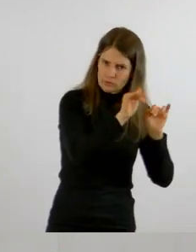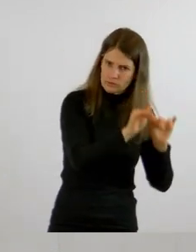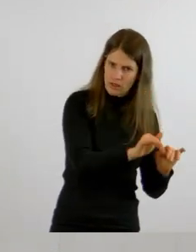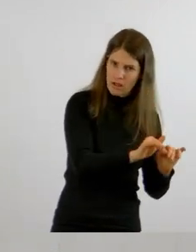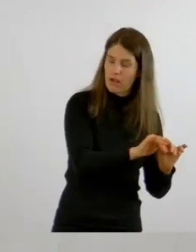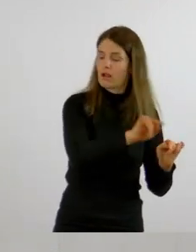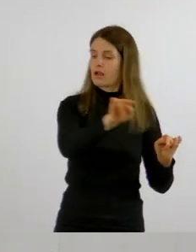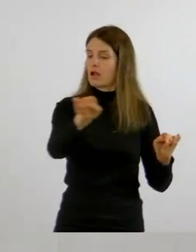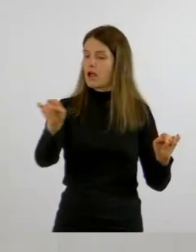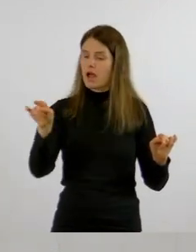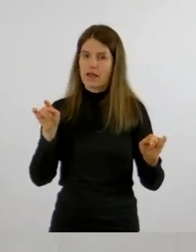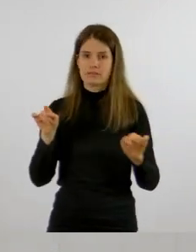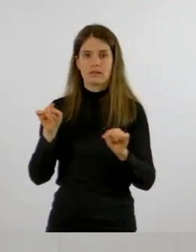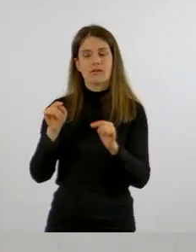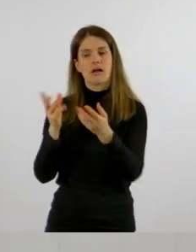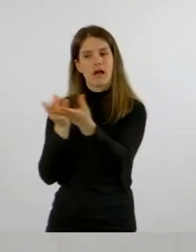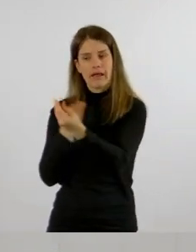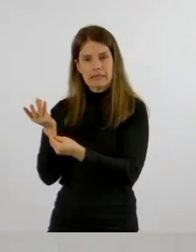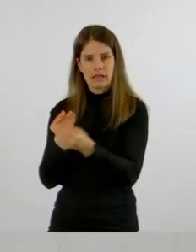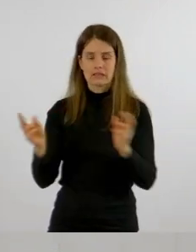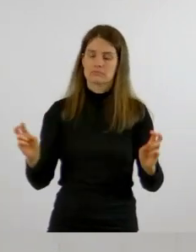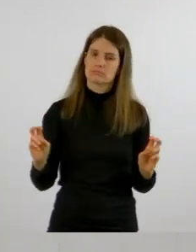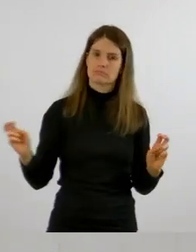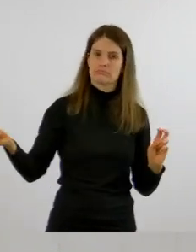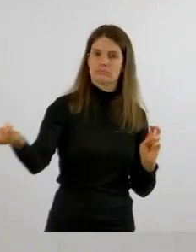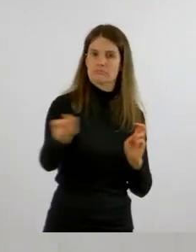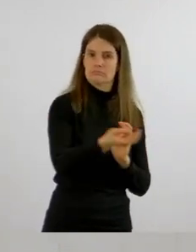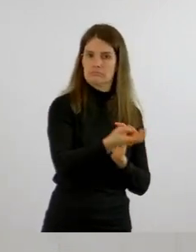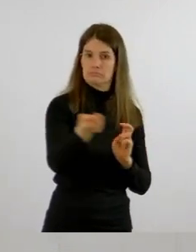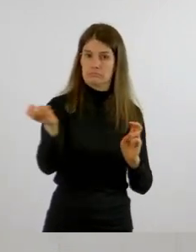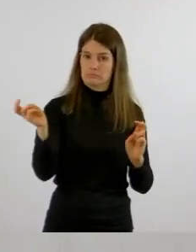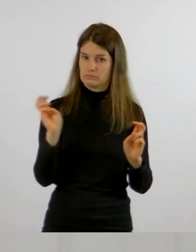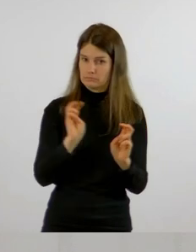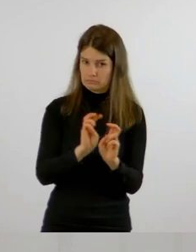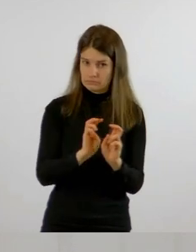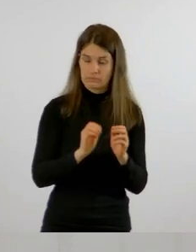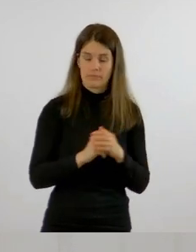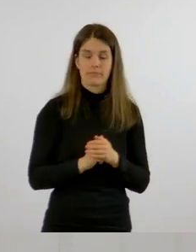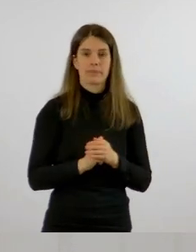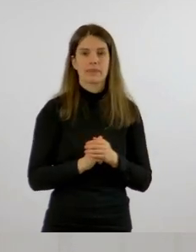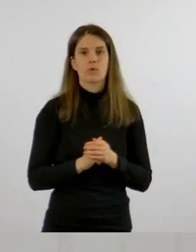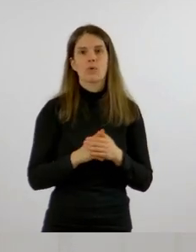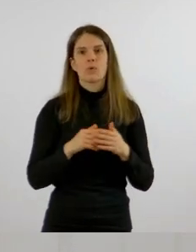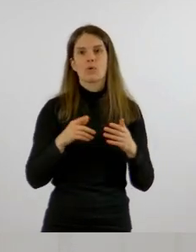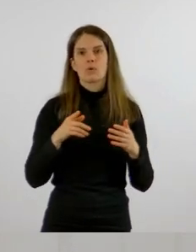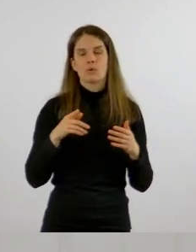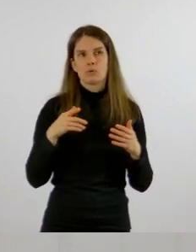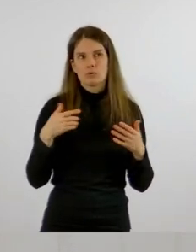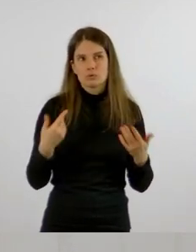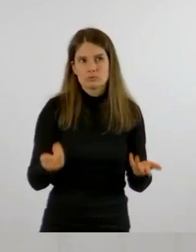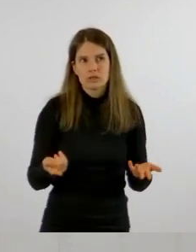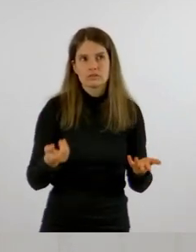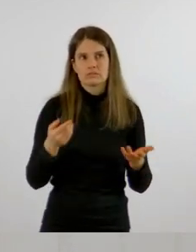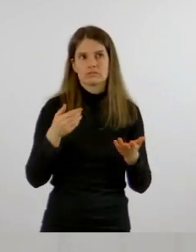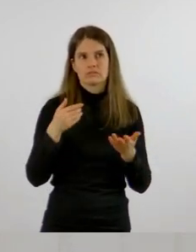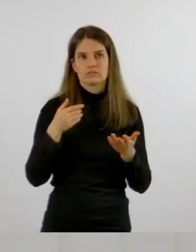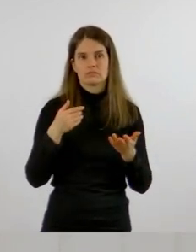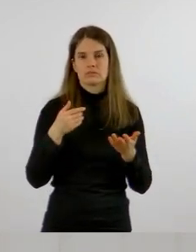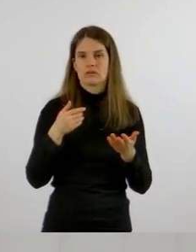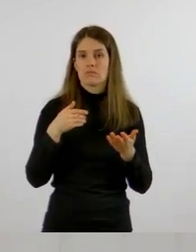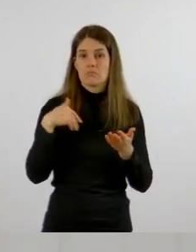andere eingeladen sind. Wie wir dann mit dem weiteren Wunsch umgehen,